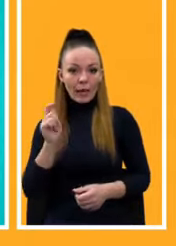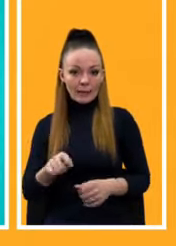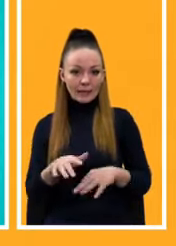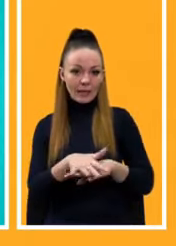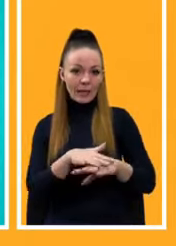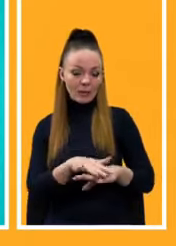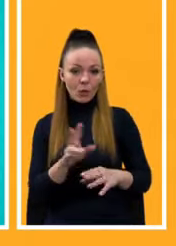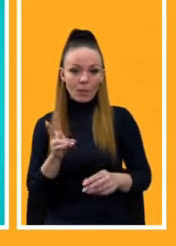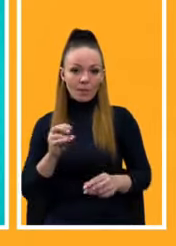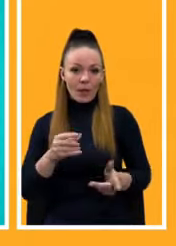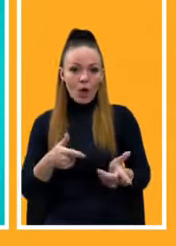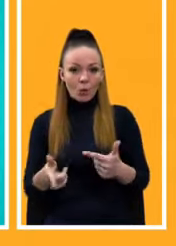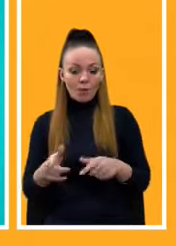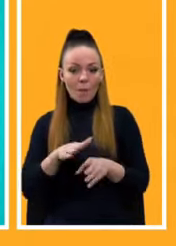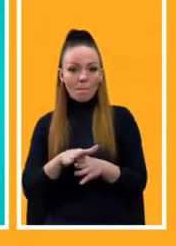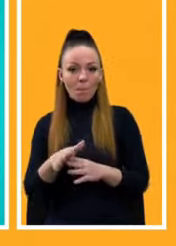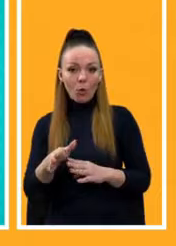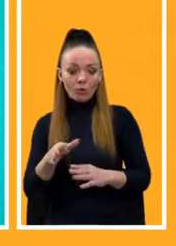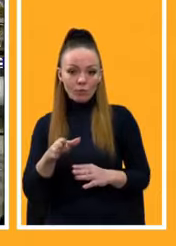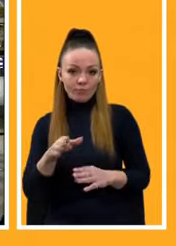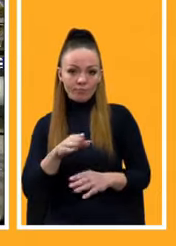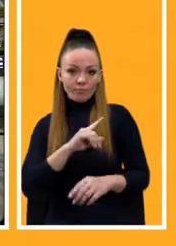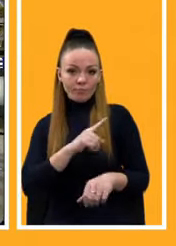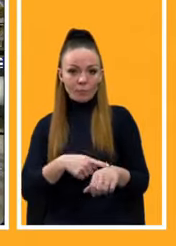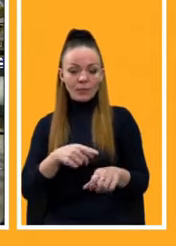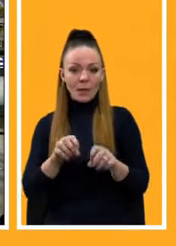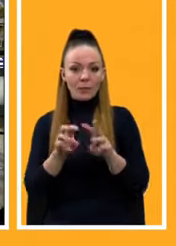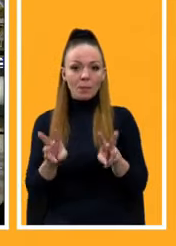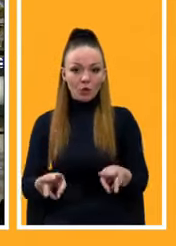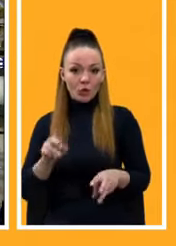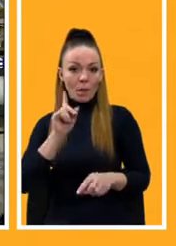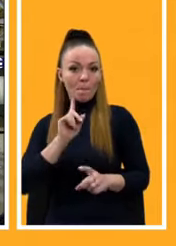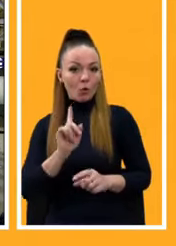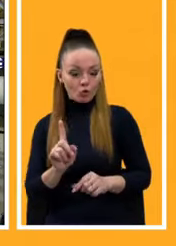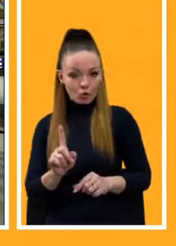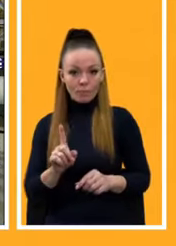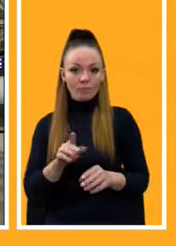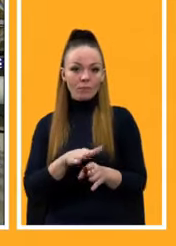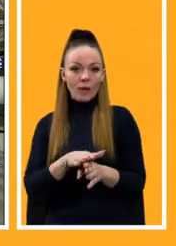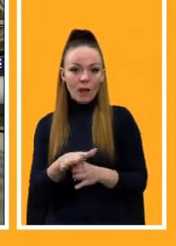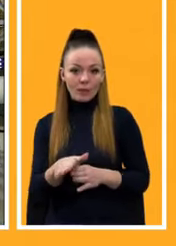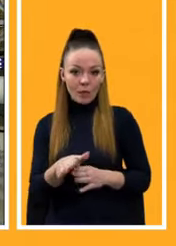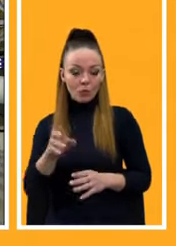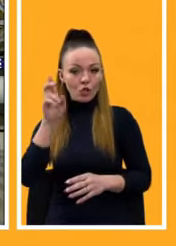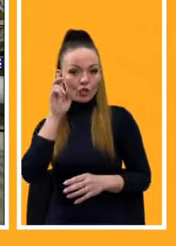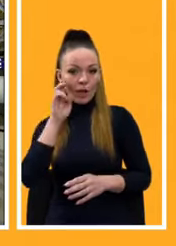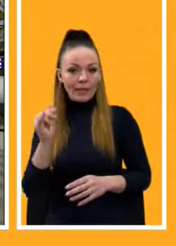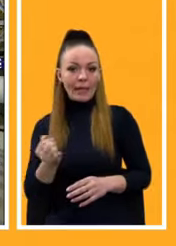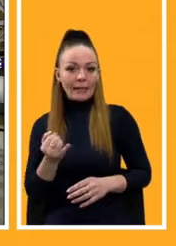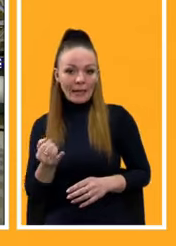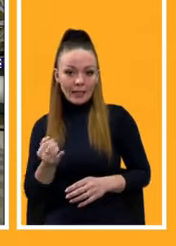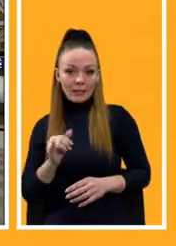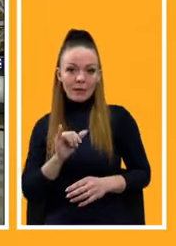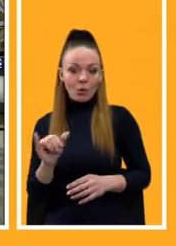не готовий повною мірою забезпечити, поки що, забезпечити реалізацію державних інтересів у